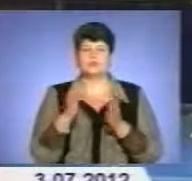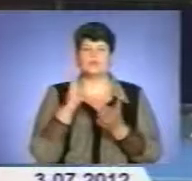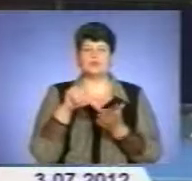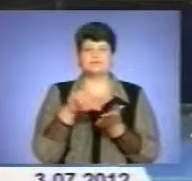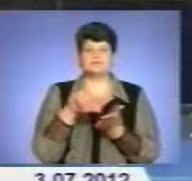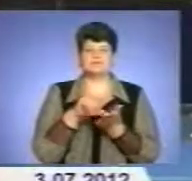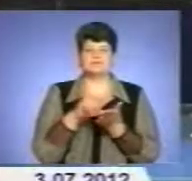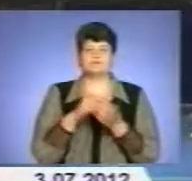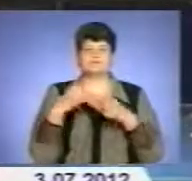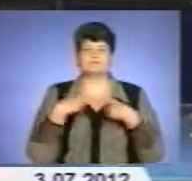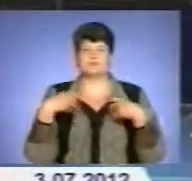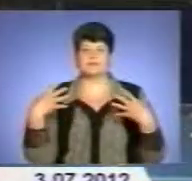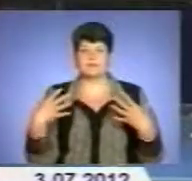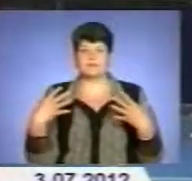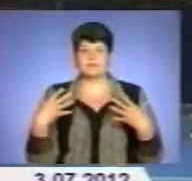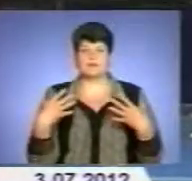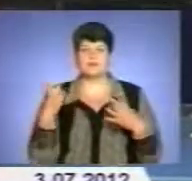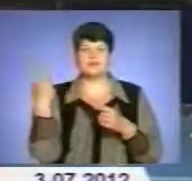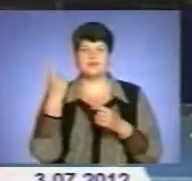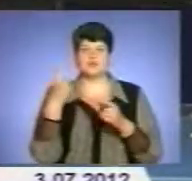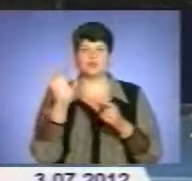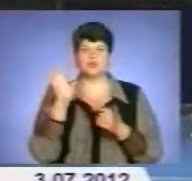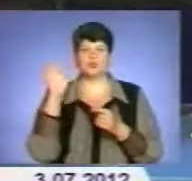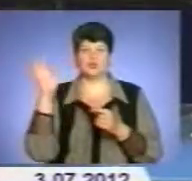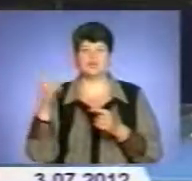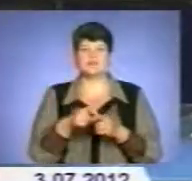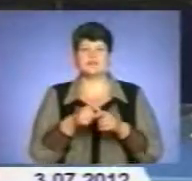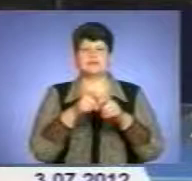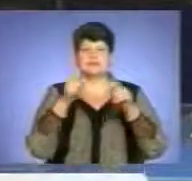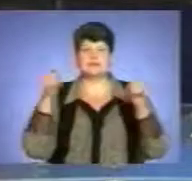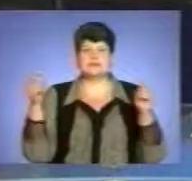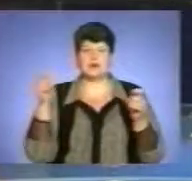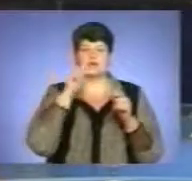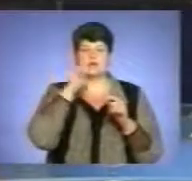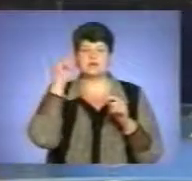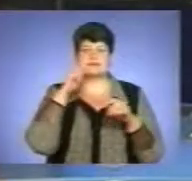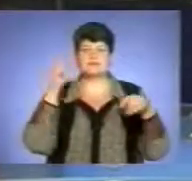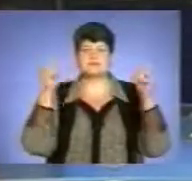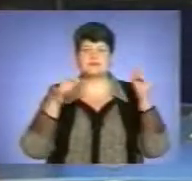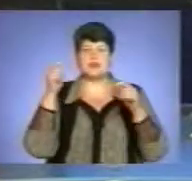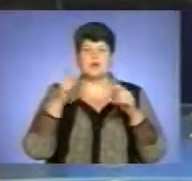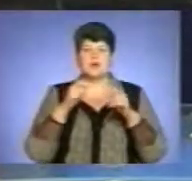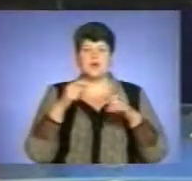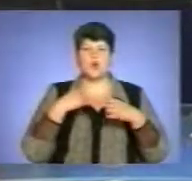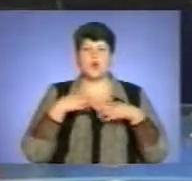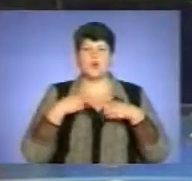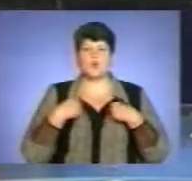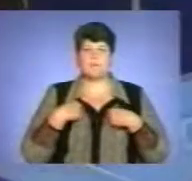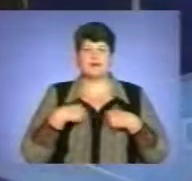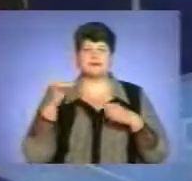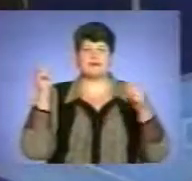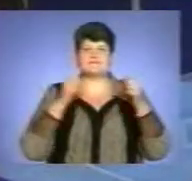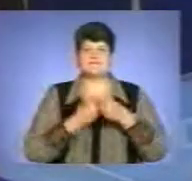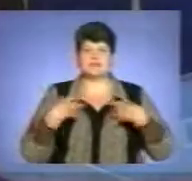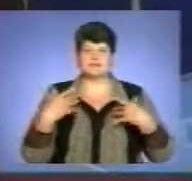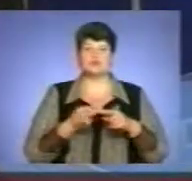свята. І о 21.00 – урочисте відкриття всеукраїнського фестивалю сільської молоді «Купальська феєрія». На